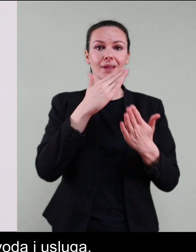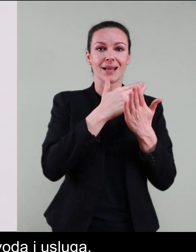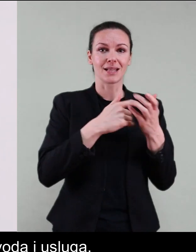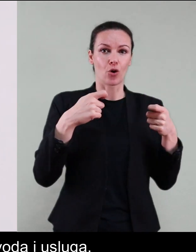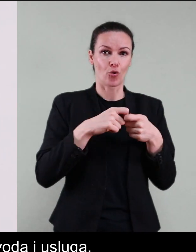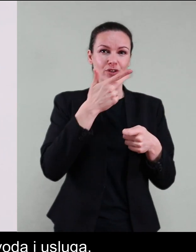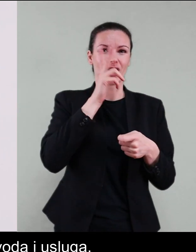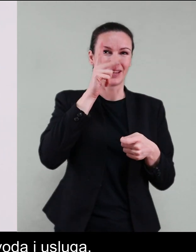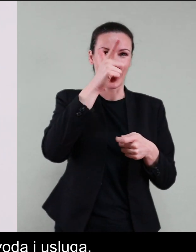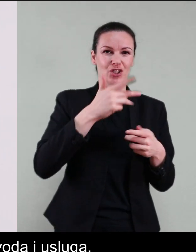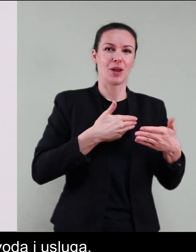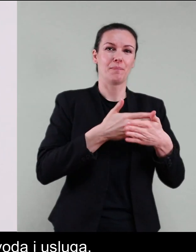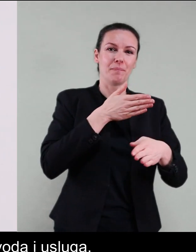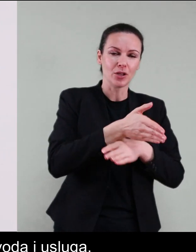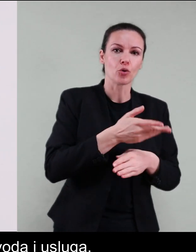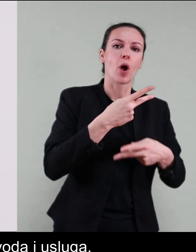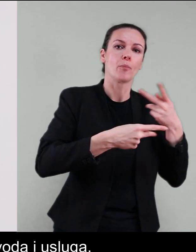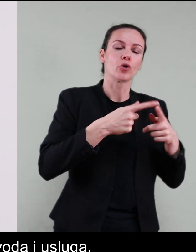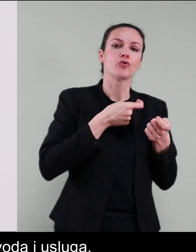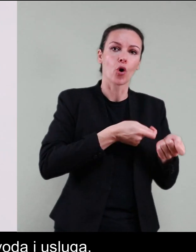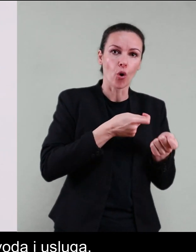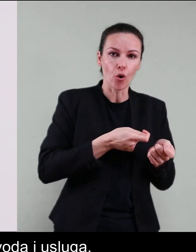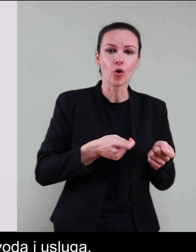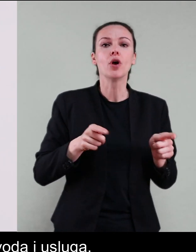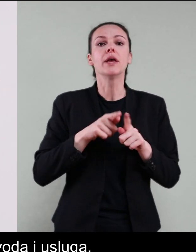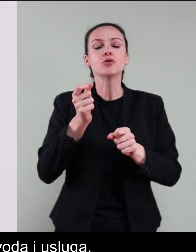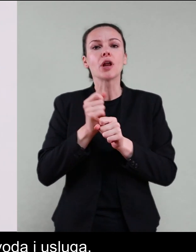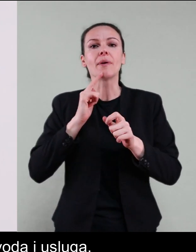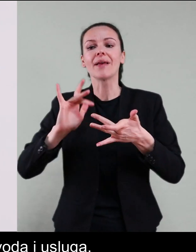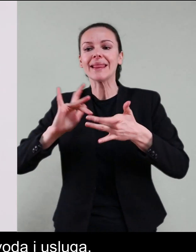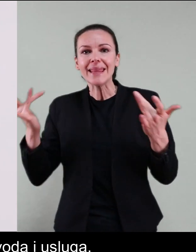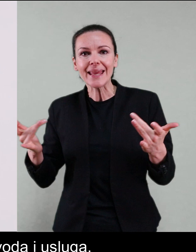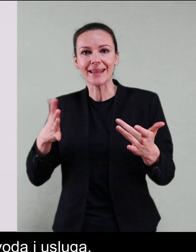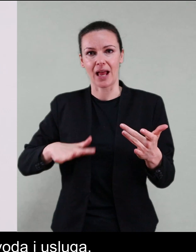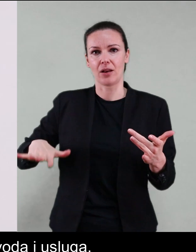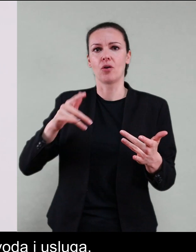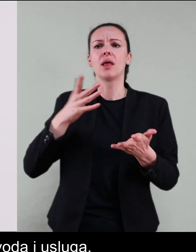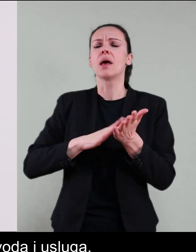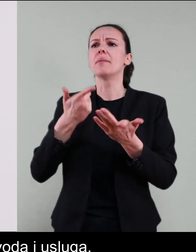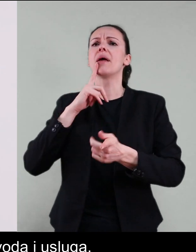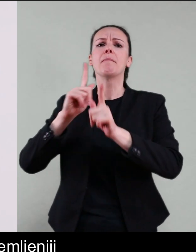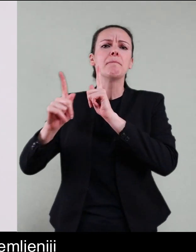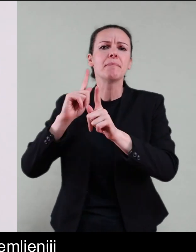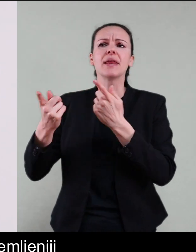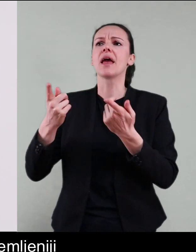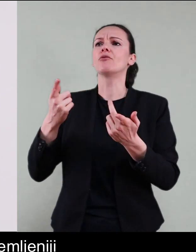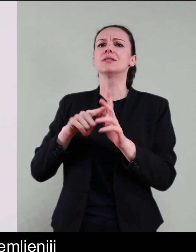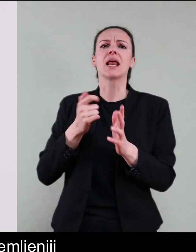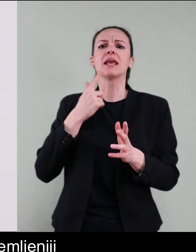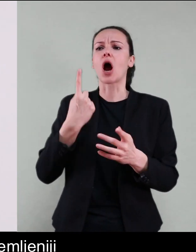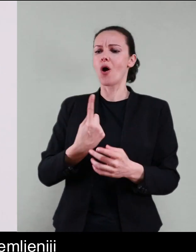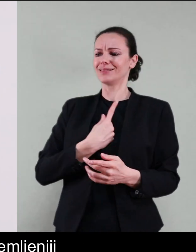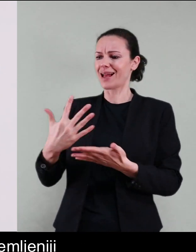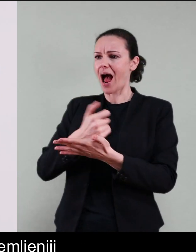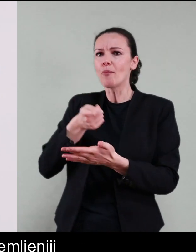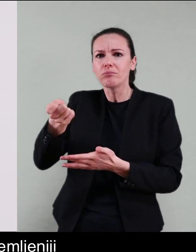Zakon o zahtjevima za pristupačnost proizvoda i usluga, razvijenje pristupačnih digitalnih sustava, kojima prijevozna sredstva i samoposlužni